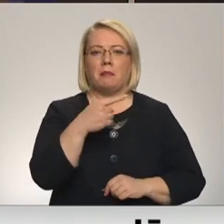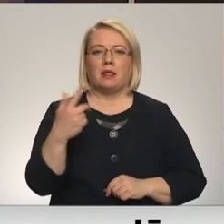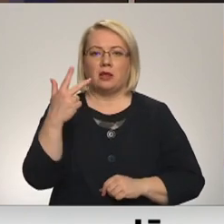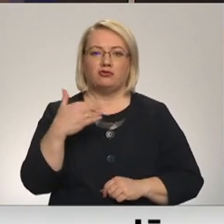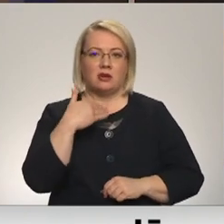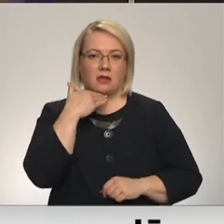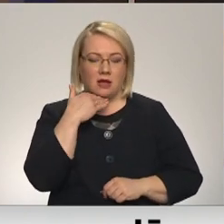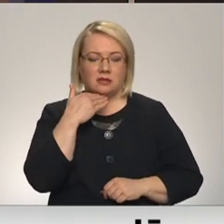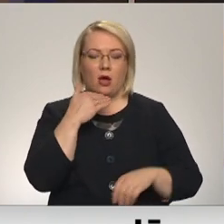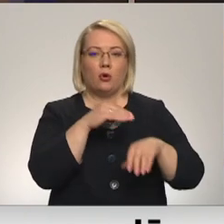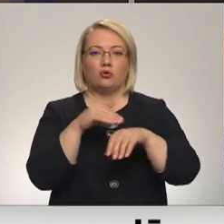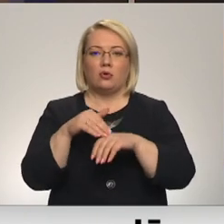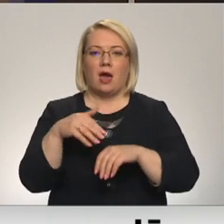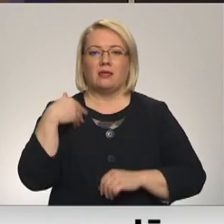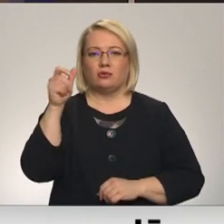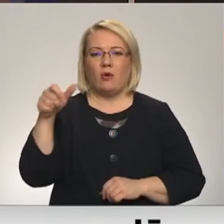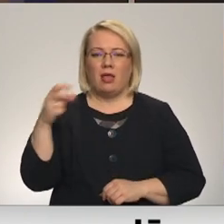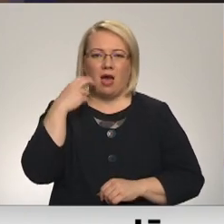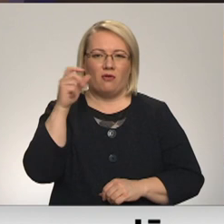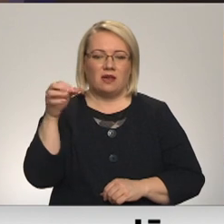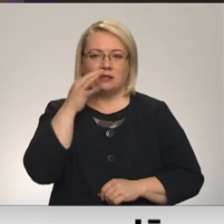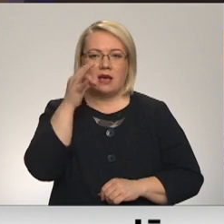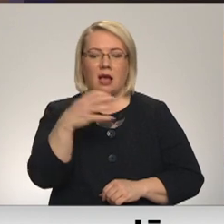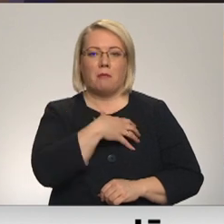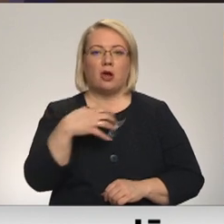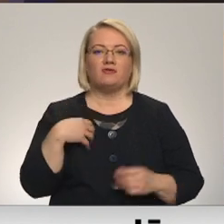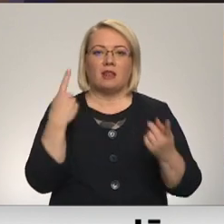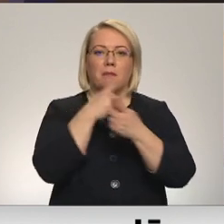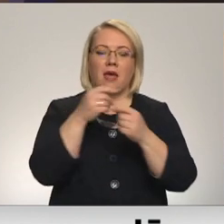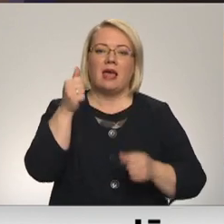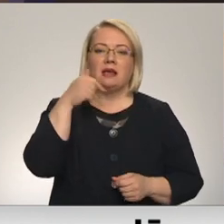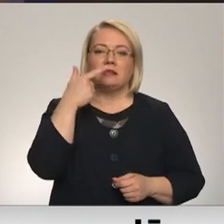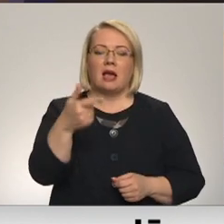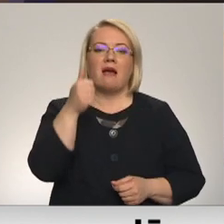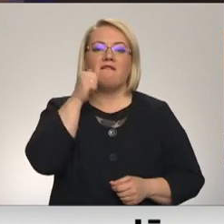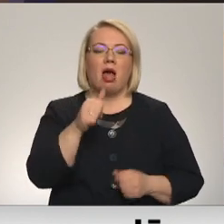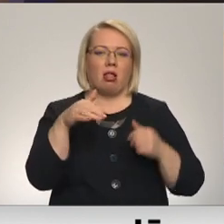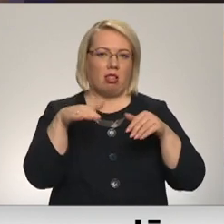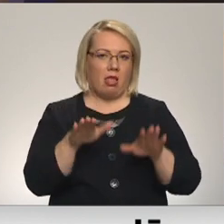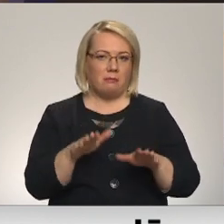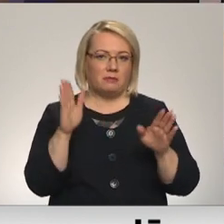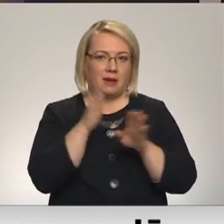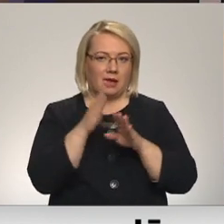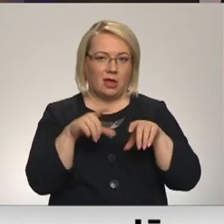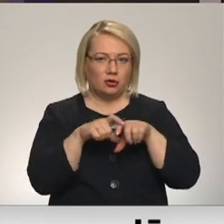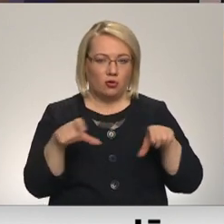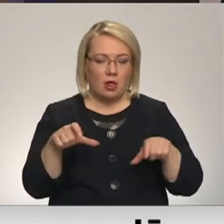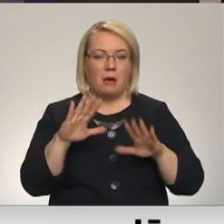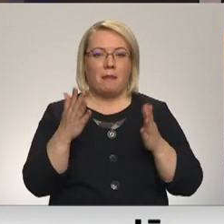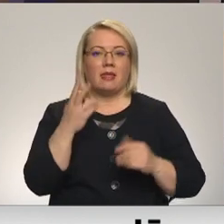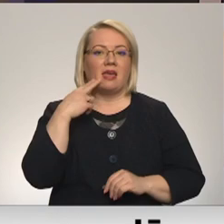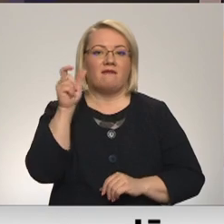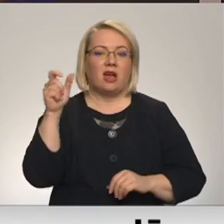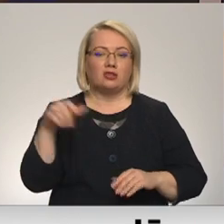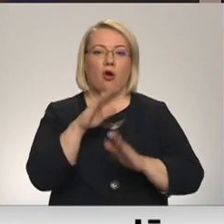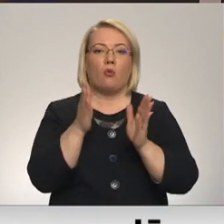Uzrunātie skolēnu vecāki atzīst, pašvaldība medijiem ziņo, ka vēl lēmji par skolu turpmāko likteni, taču vecāku kopsipulcēs likusi saprast,